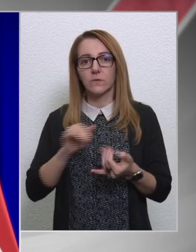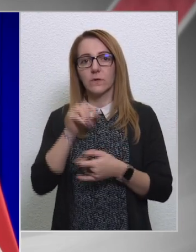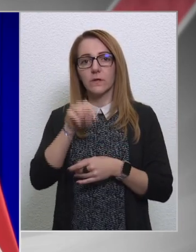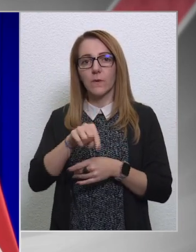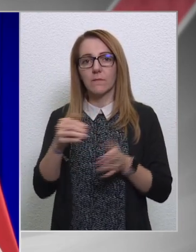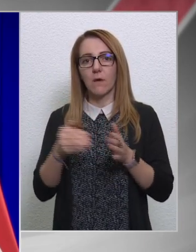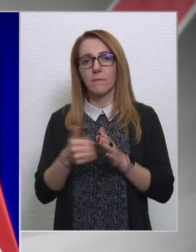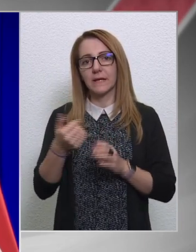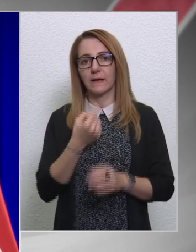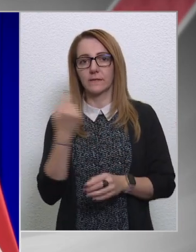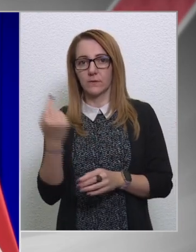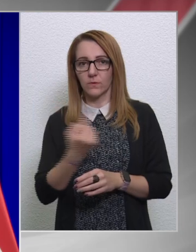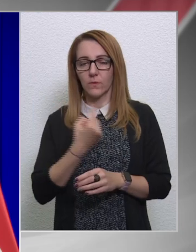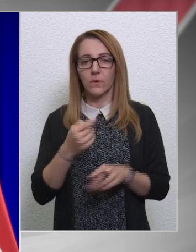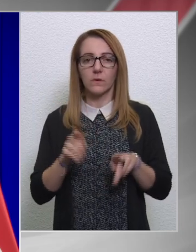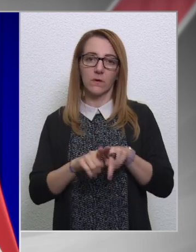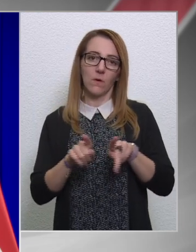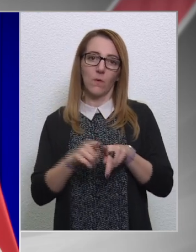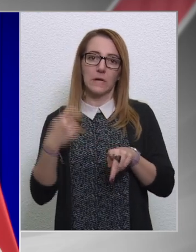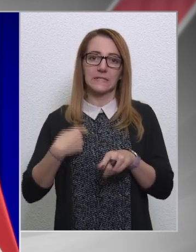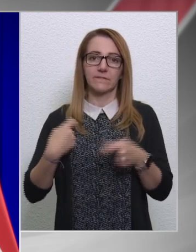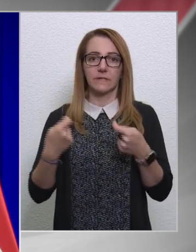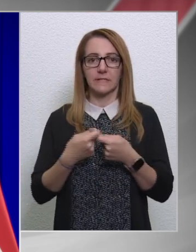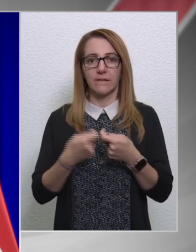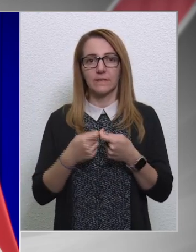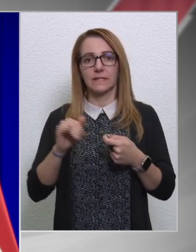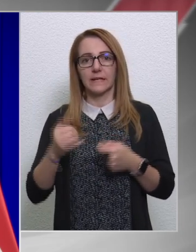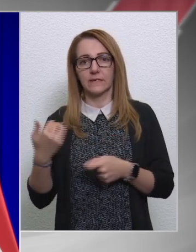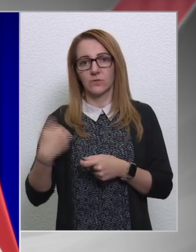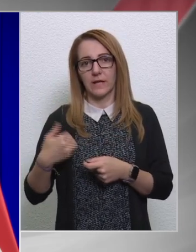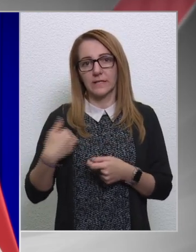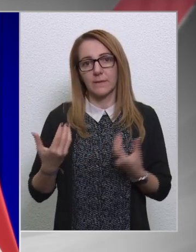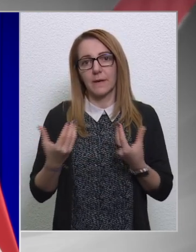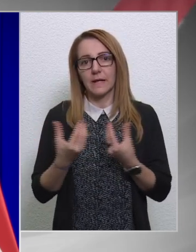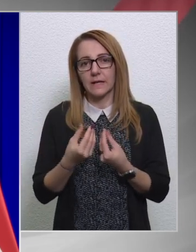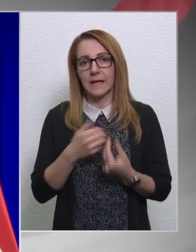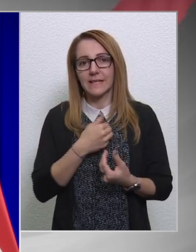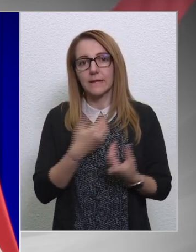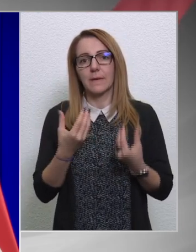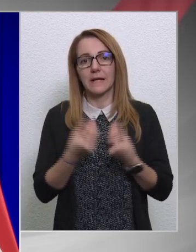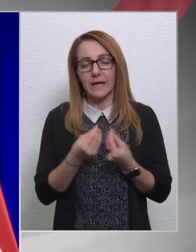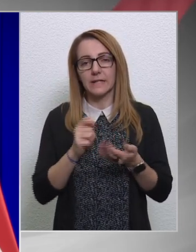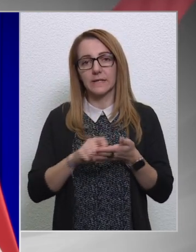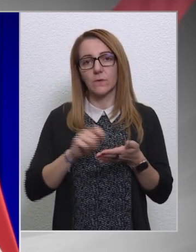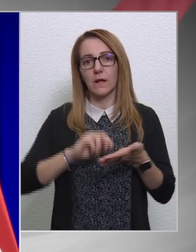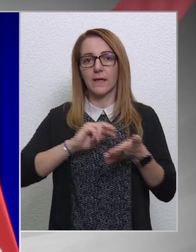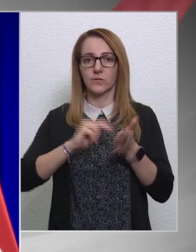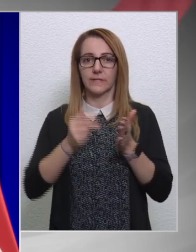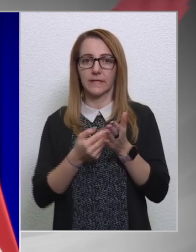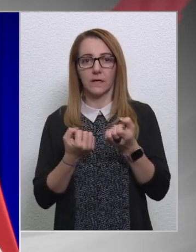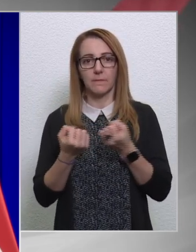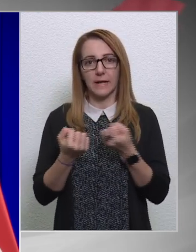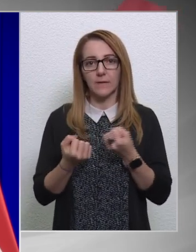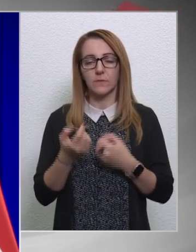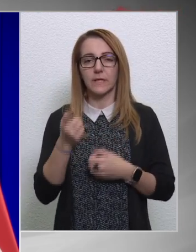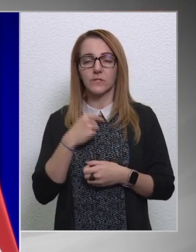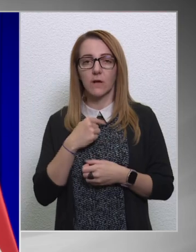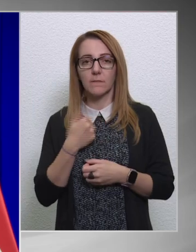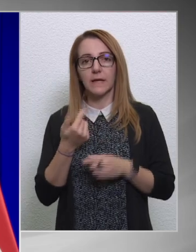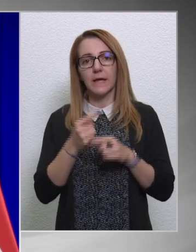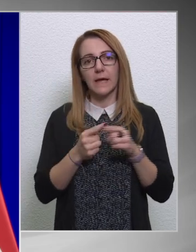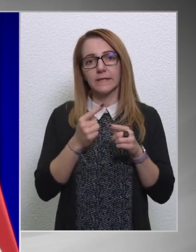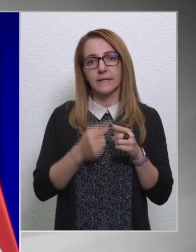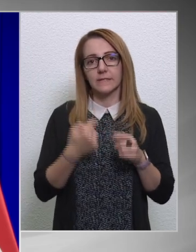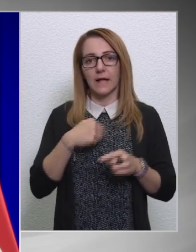januárban még egy kör olyan civil szervezetek, illetve egyetemekkel írunk alá stratégiai megállapodást, amely egyrészt